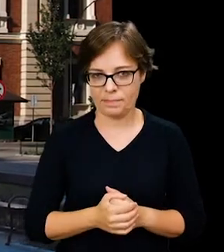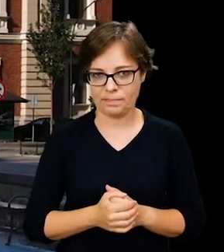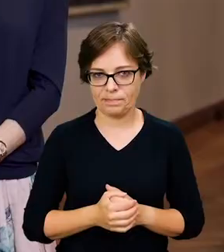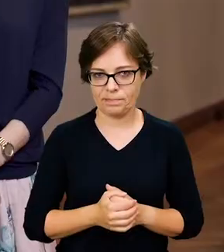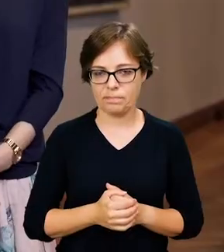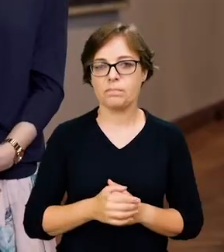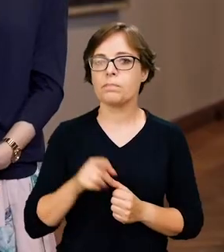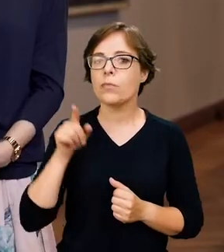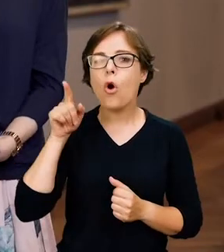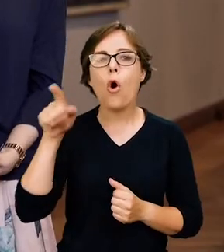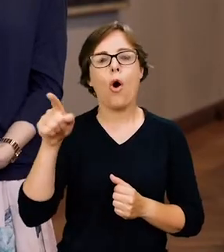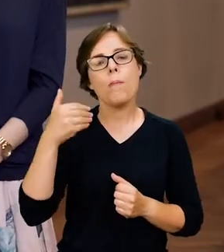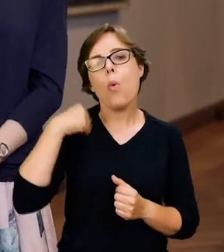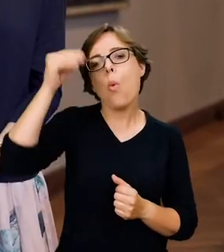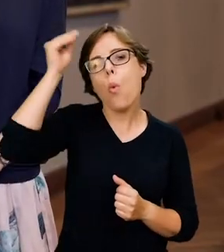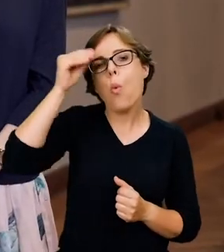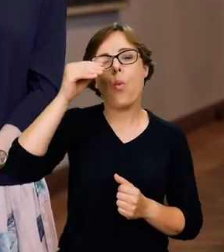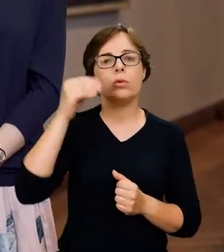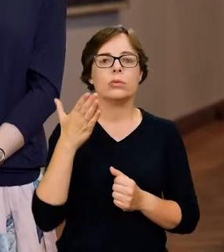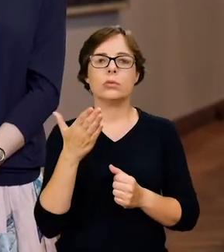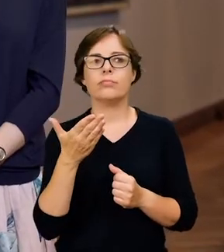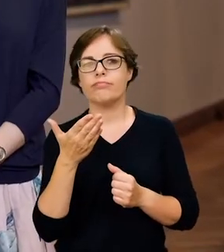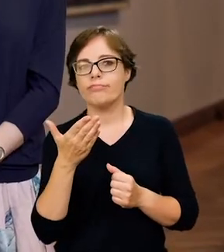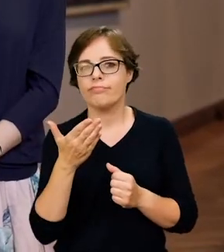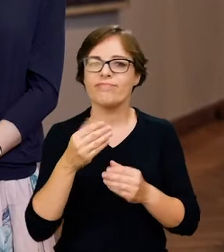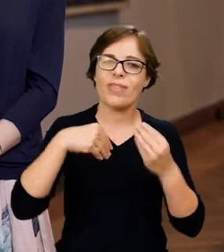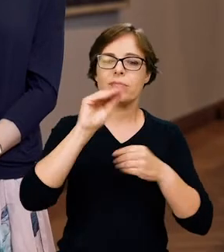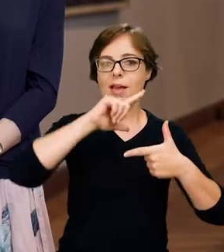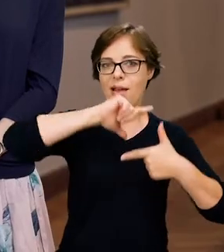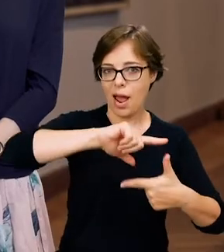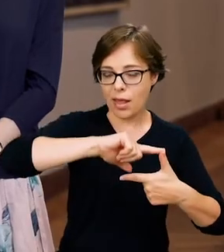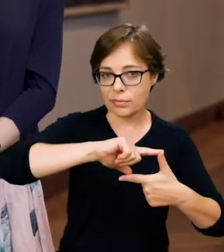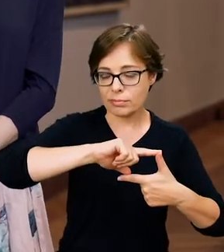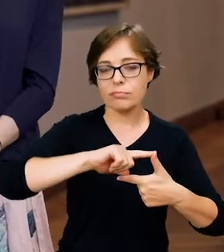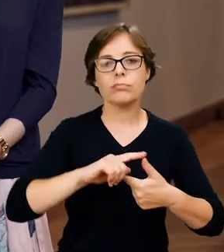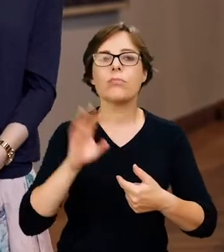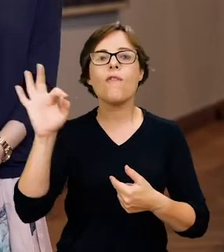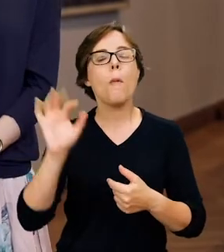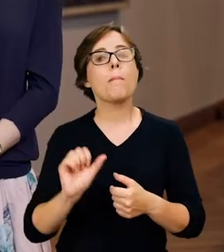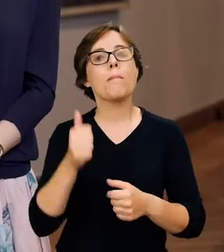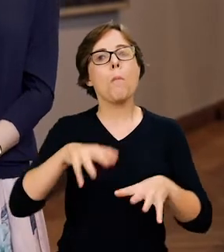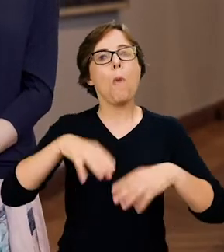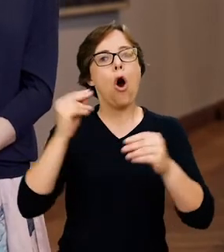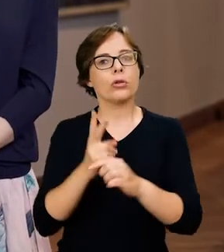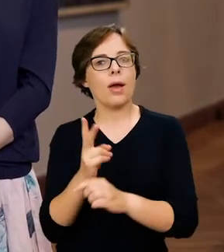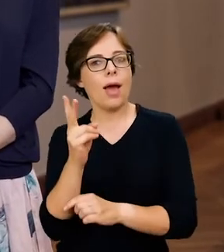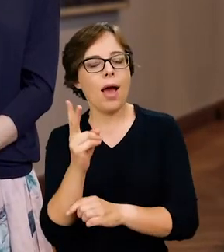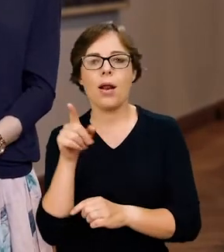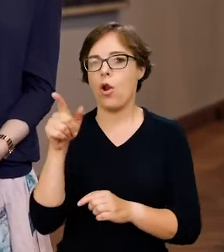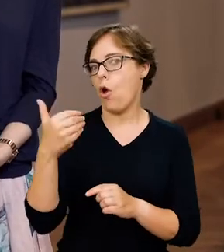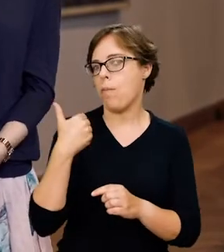wyszedł z takiej realistycznej formacji, rozpoczynając swoją karierę od